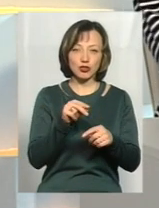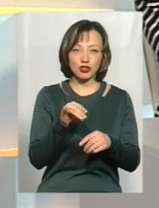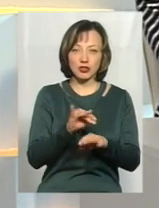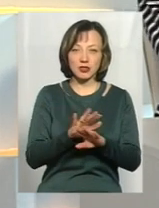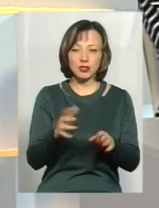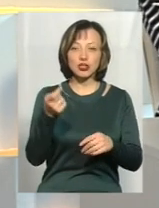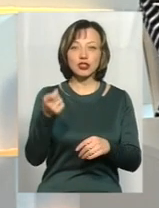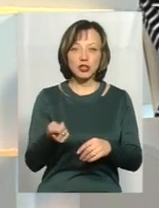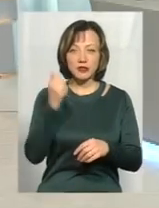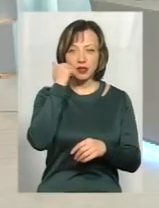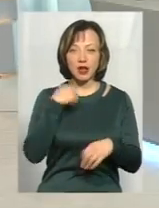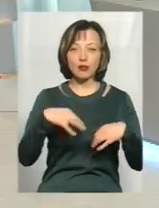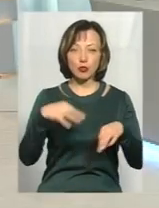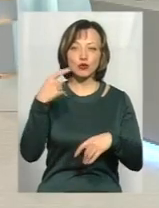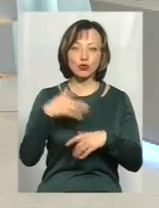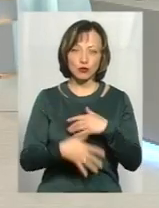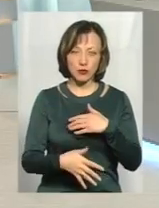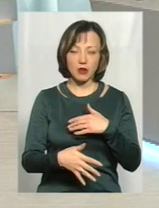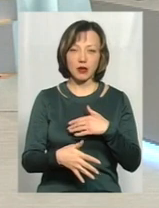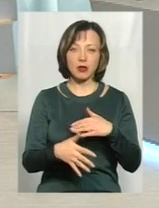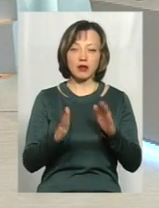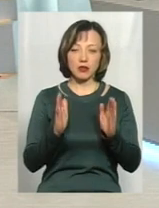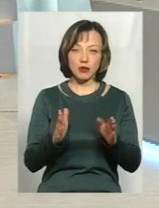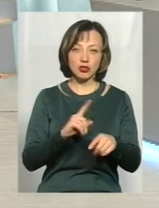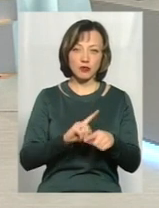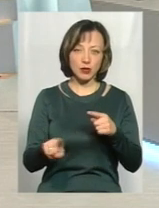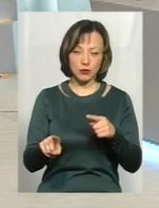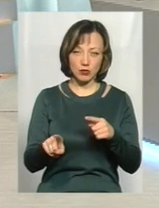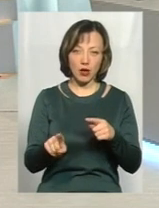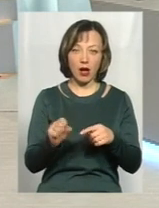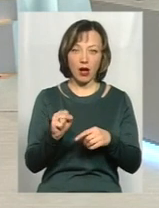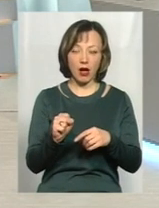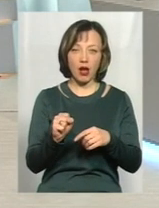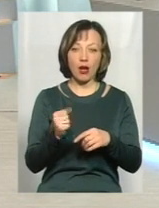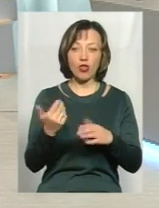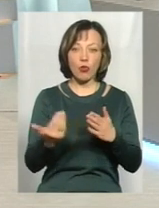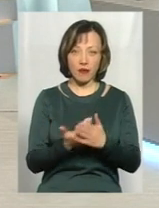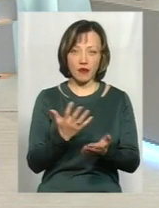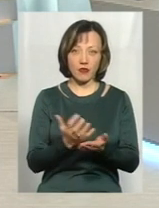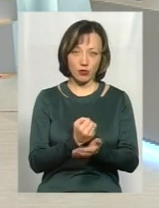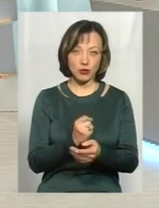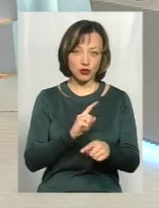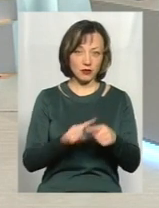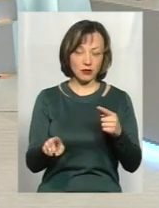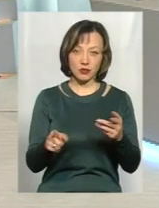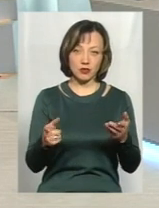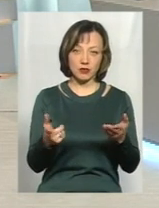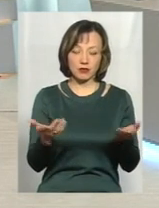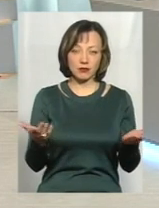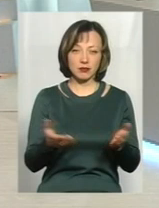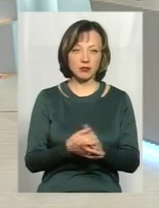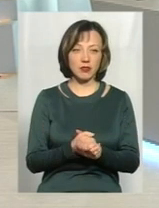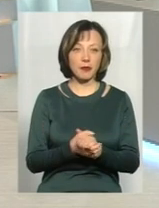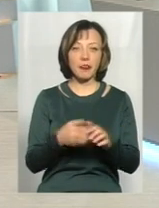ну, дешеві, старі автомобілі, зрозуміло, доволі швидко, а і нові виходять доволі швидко, відкриваються, бо інші